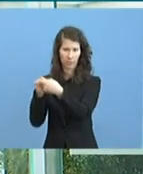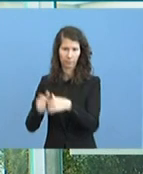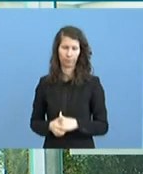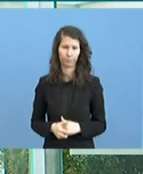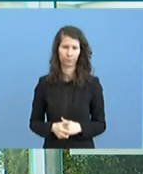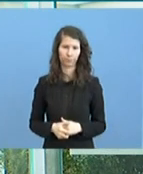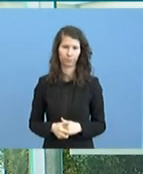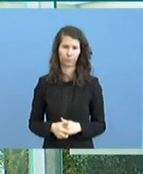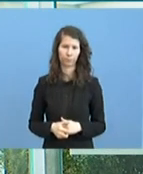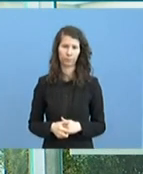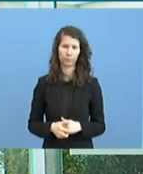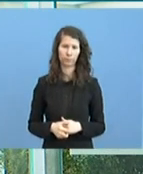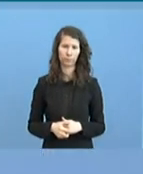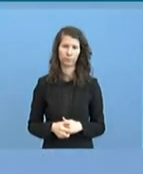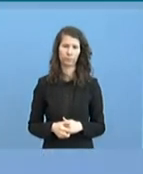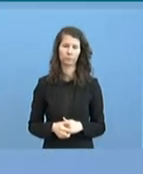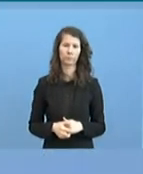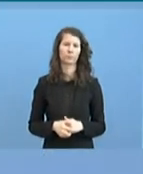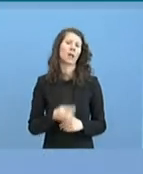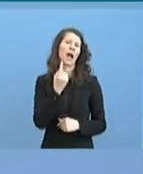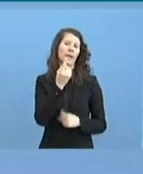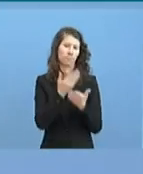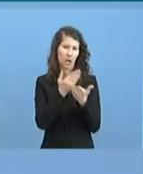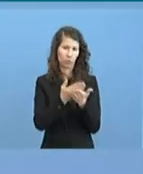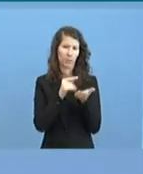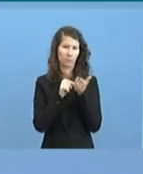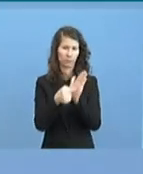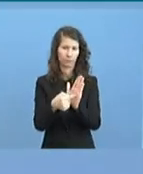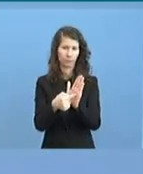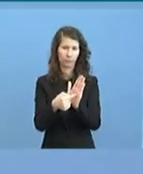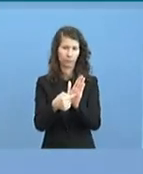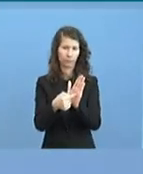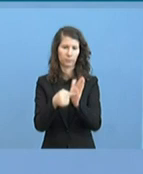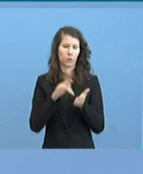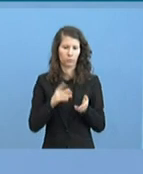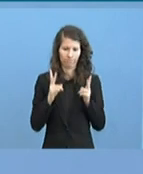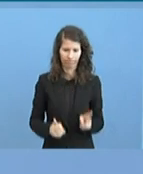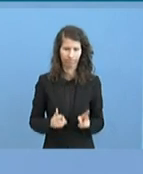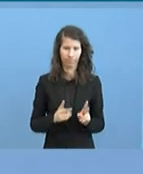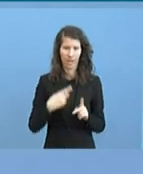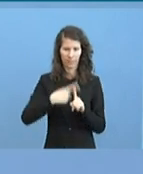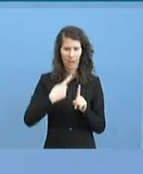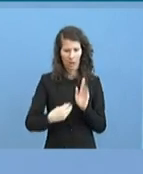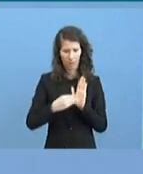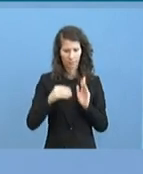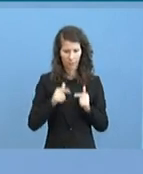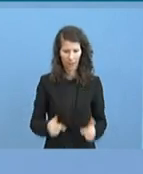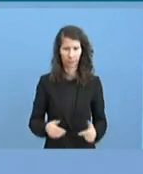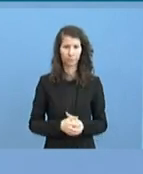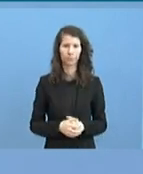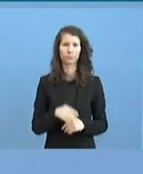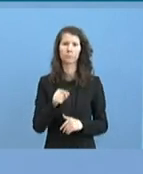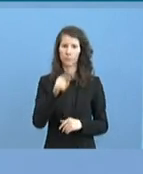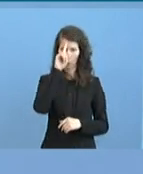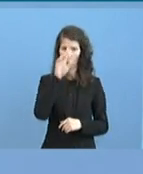kann da jetzt nur ehrlich gesagt ein Beispiel nennen, weil mir liegen jetzt abschließende Zahlen dazu nicht vor. Mit einem Hersteller in